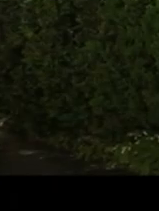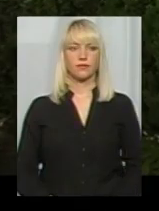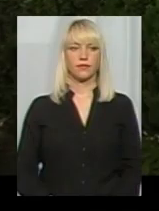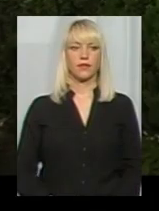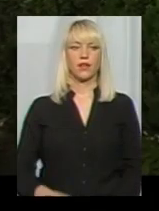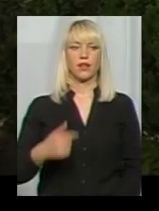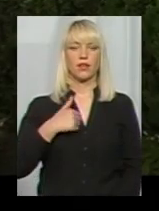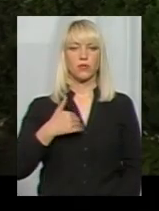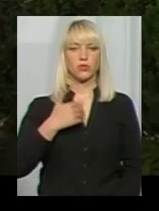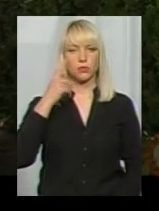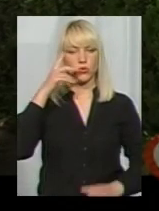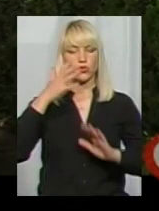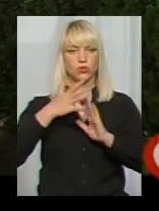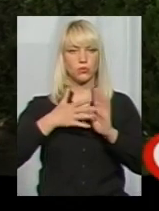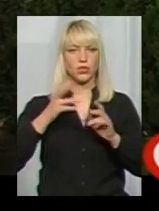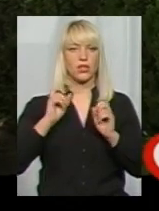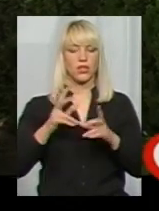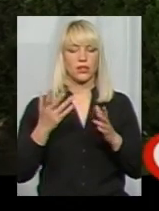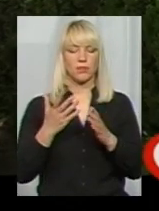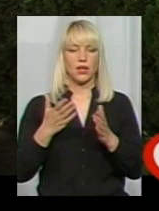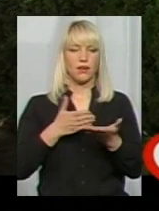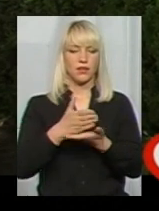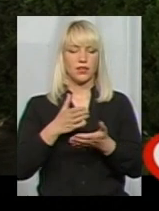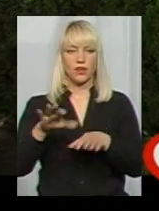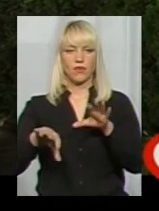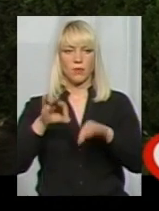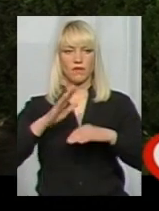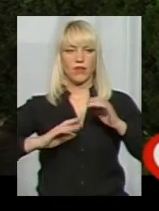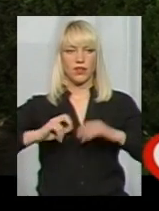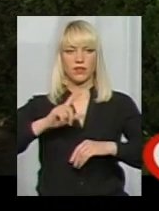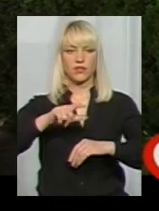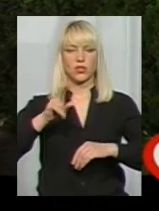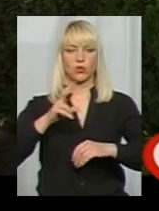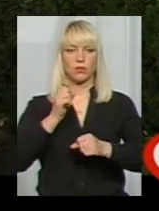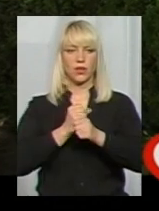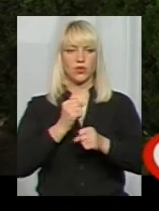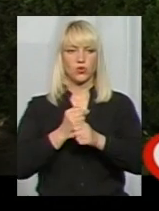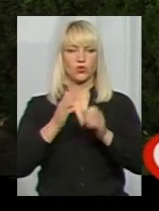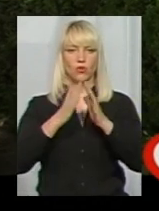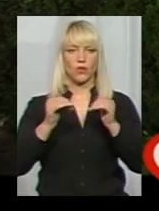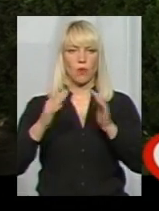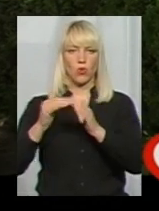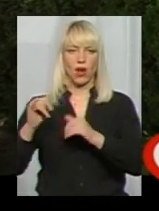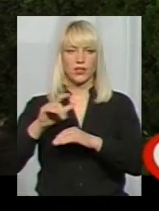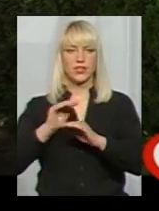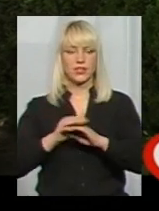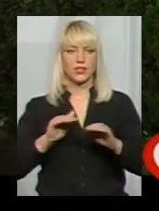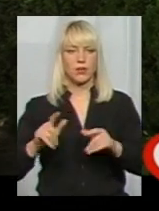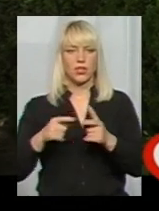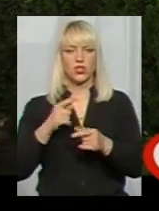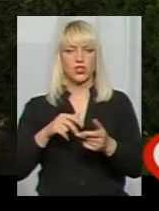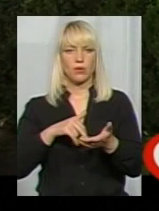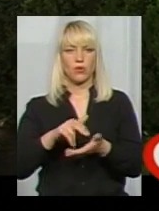Я би хотіла зрозуміти, за якими критеріями відбирають фахівців, які працюють у таборах з дітьми, і чи вони